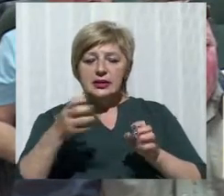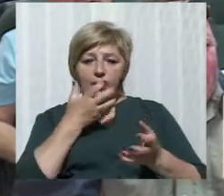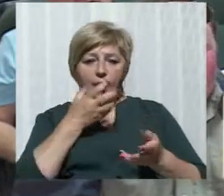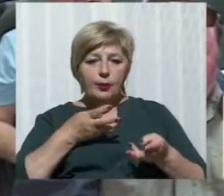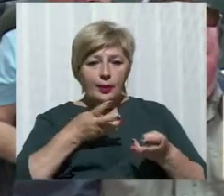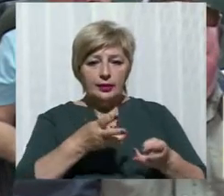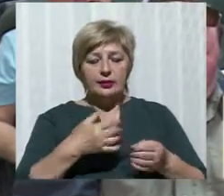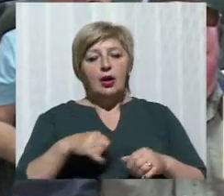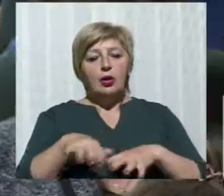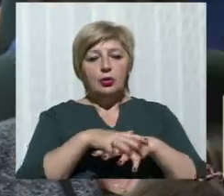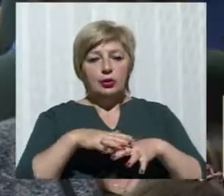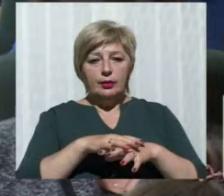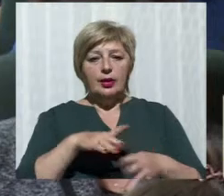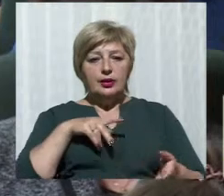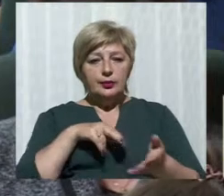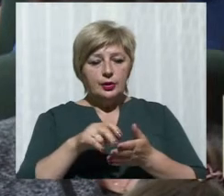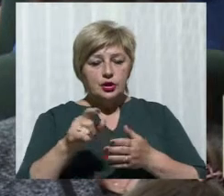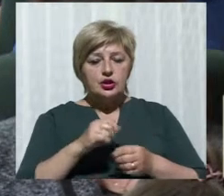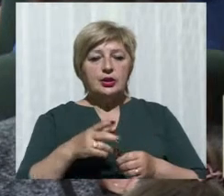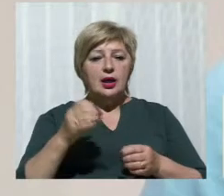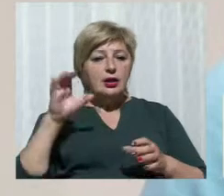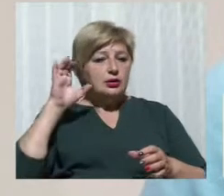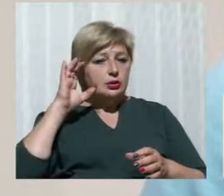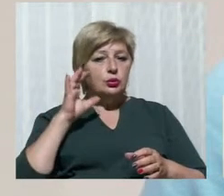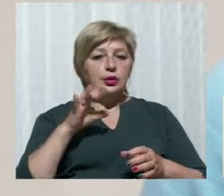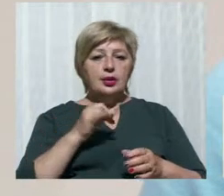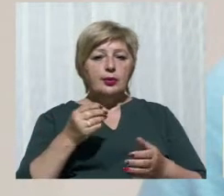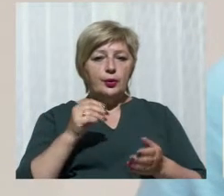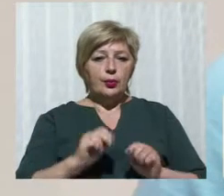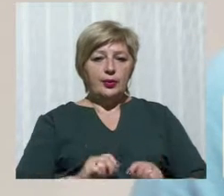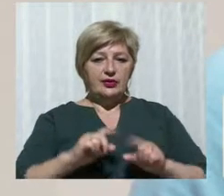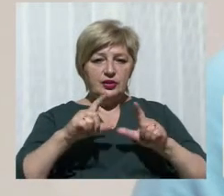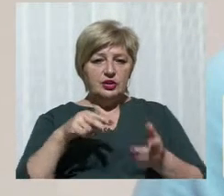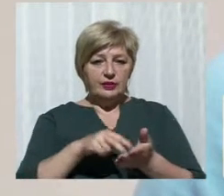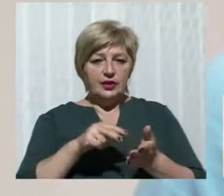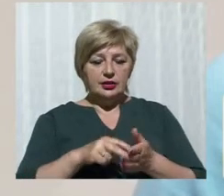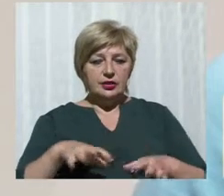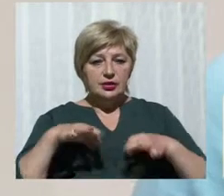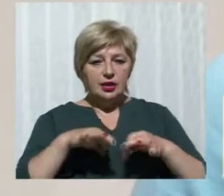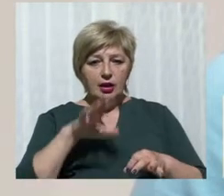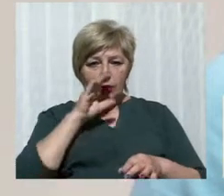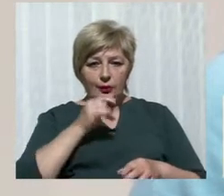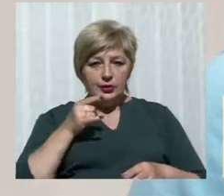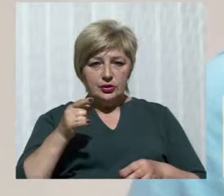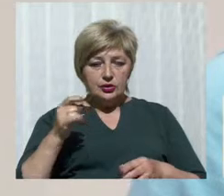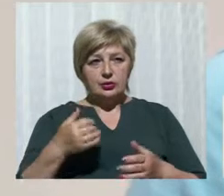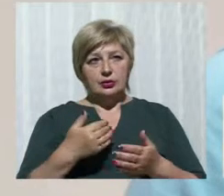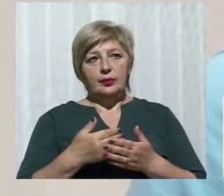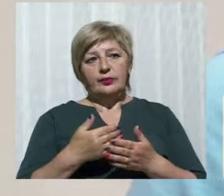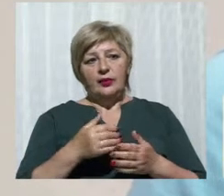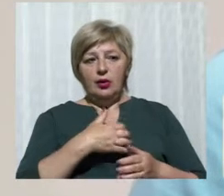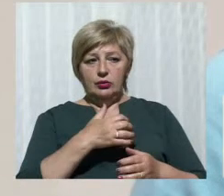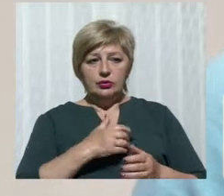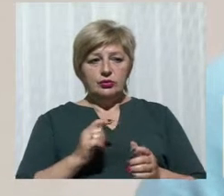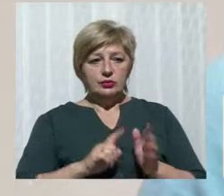громадські слухання щодо вартості проїзду у маршрутках. Питання йде про граничний тариф у розмірі 8 гривень.